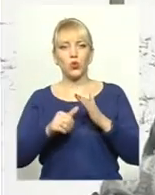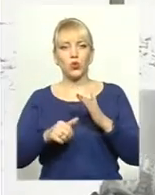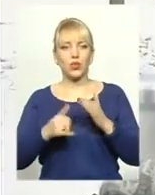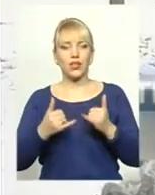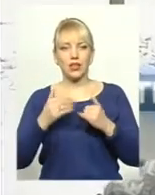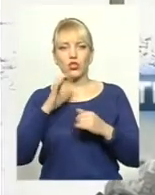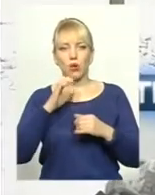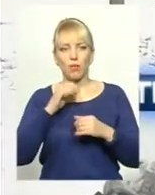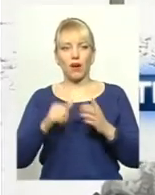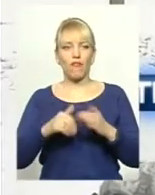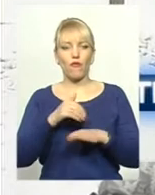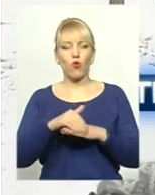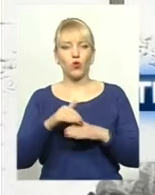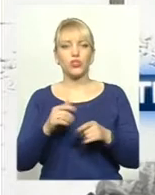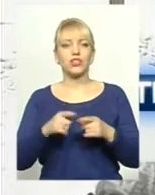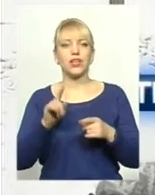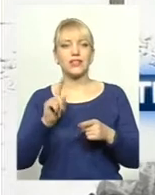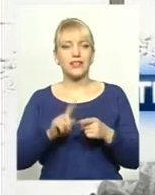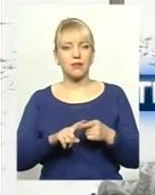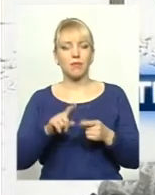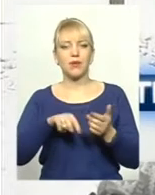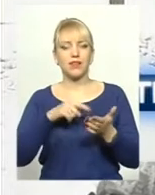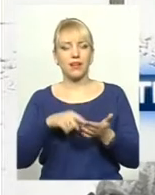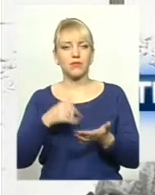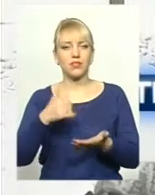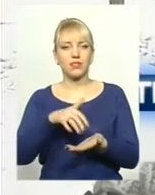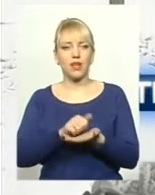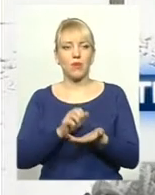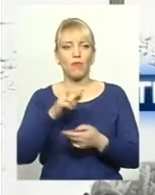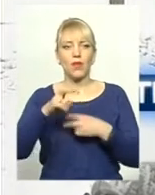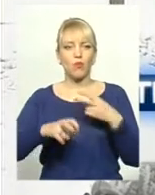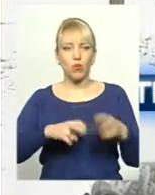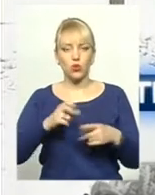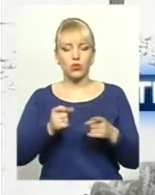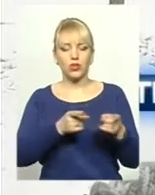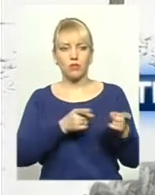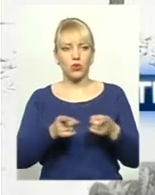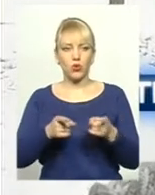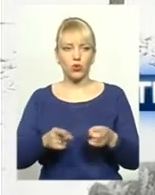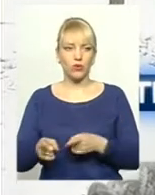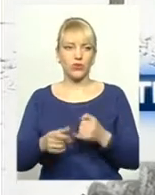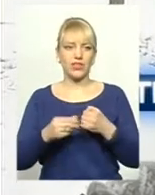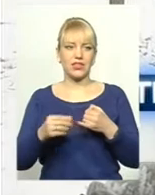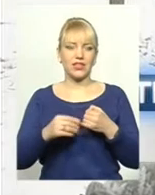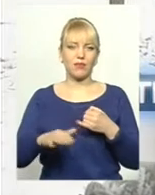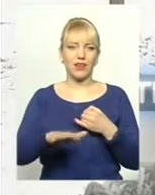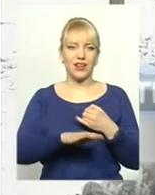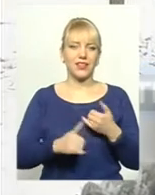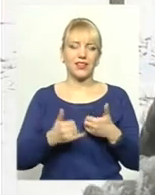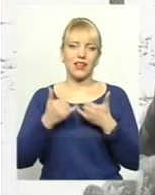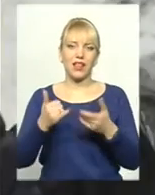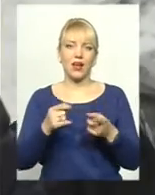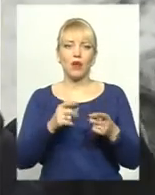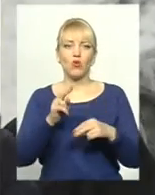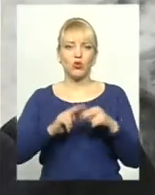питанням пошуку і підготовки землі для будівництва нового